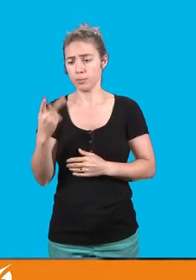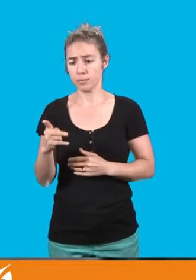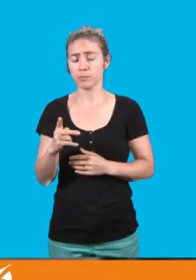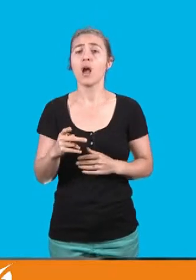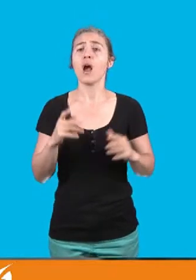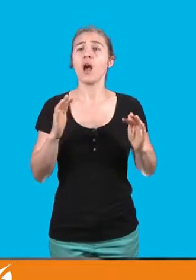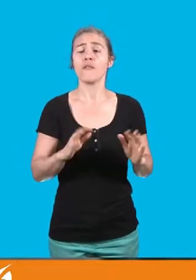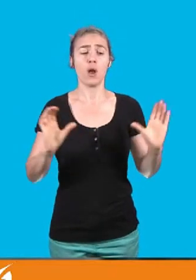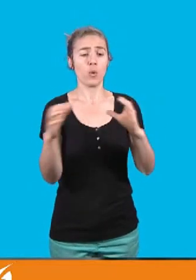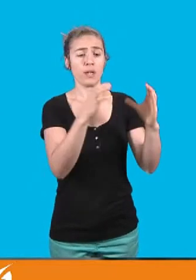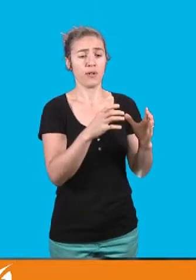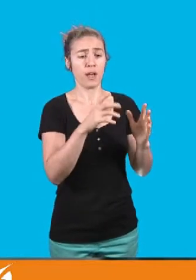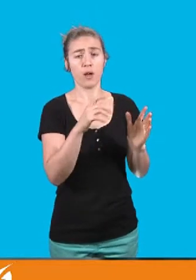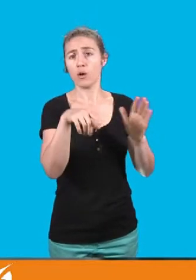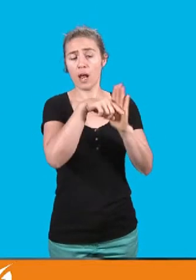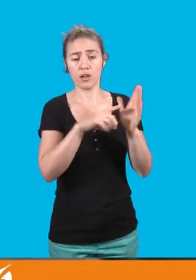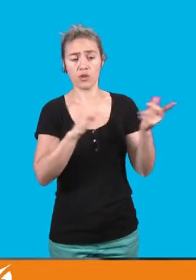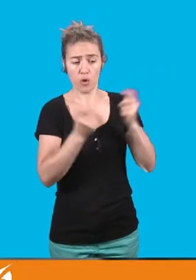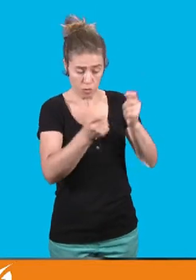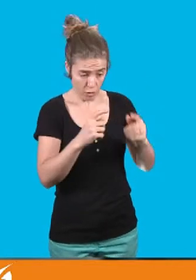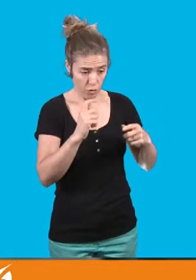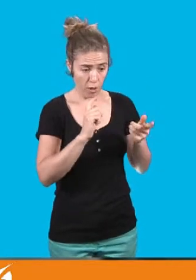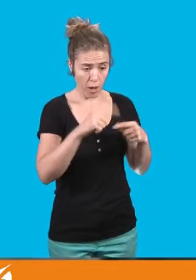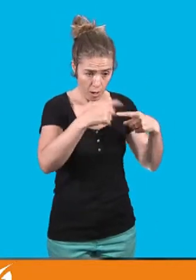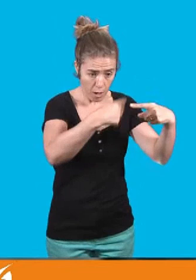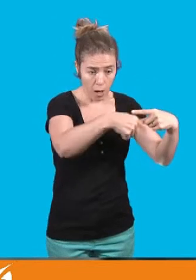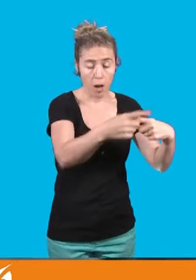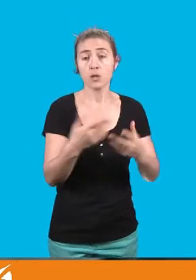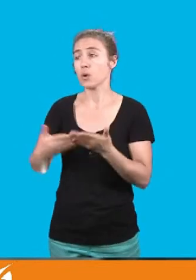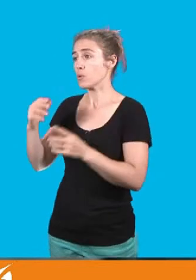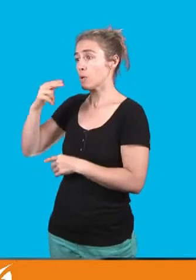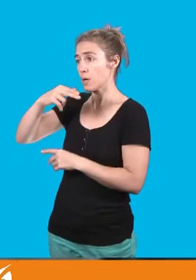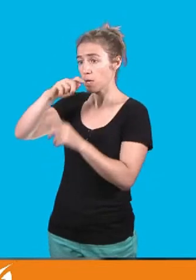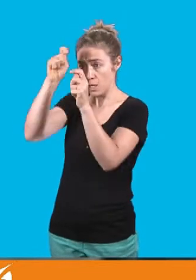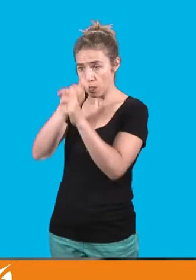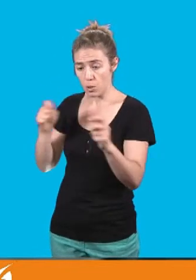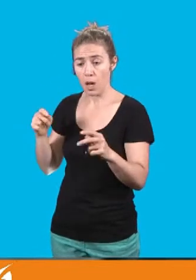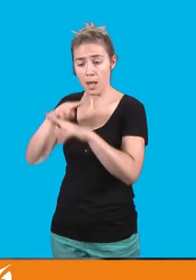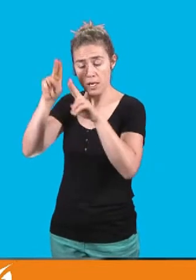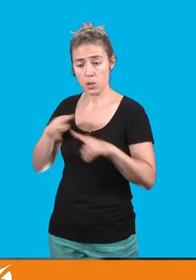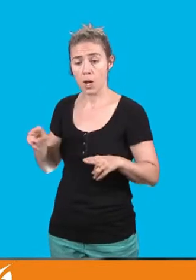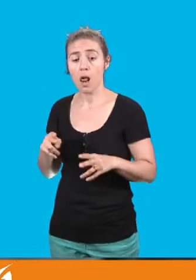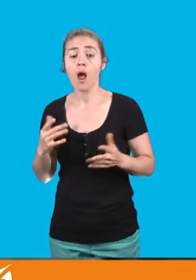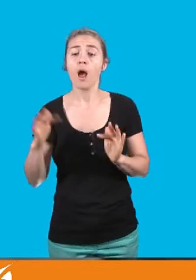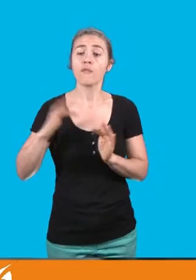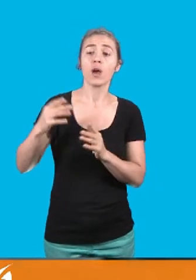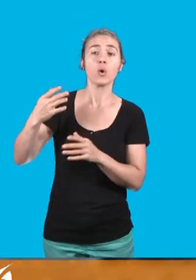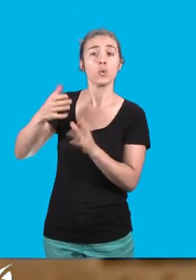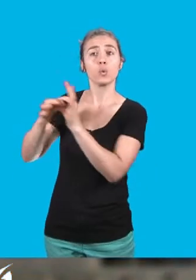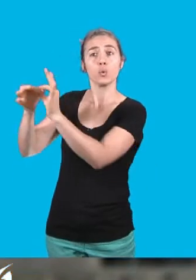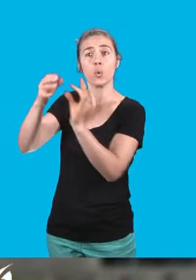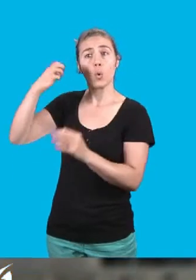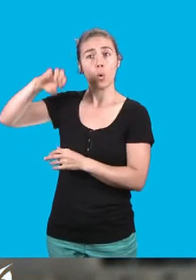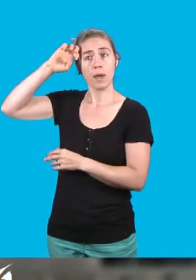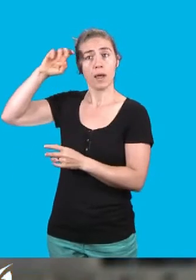collectivités successives, la situation internationale ou le retour des injonctions du pacte de stabilité de'Union européenne concernant les